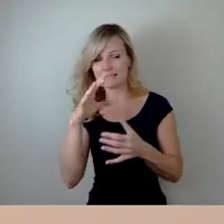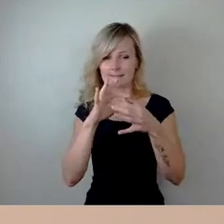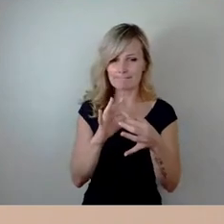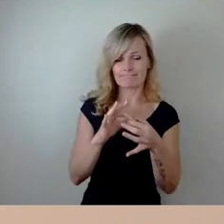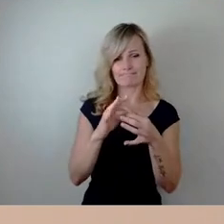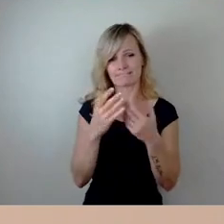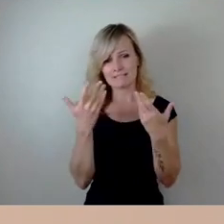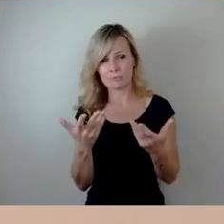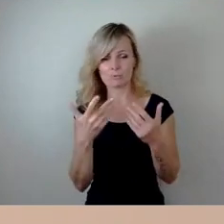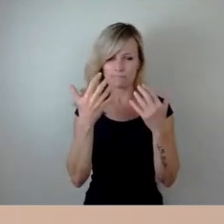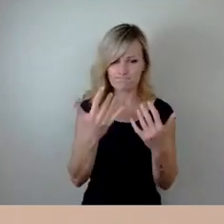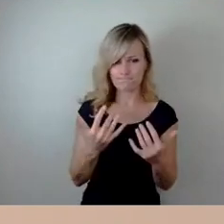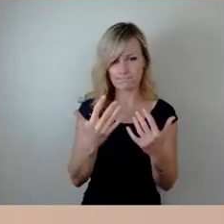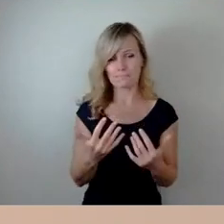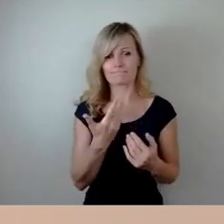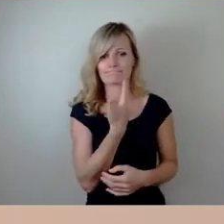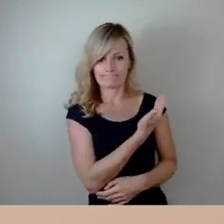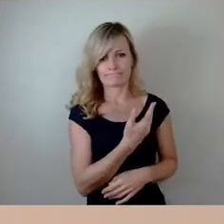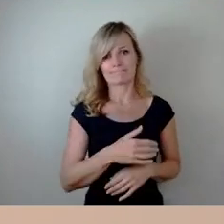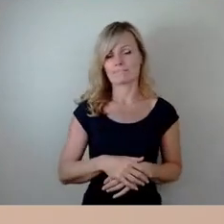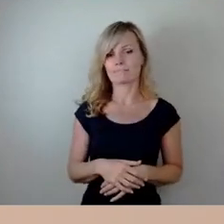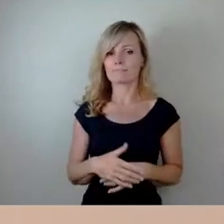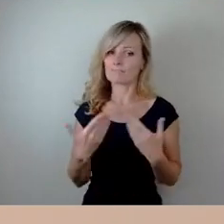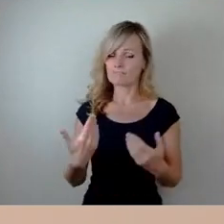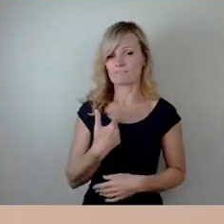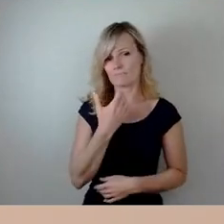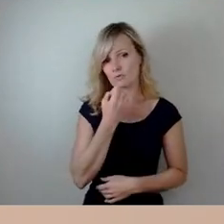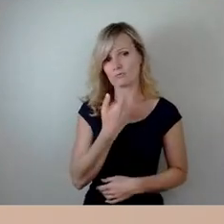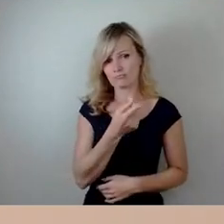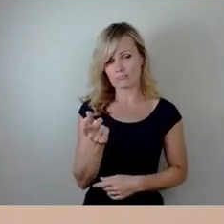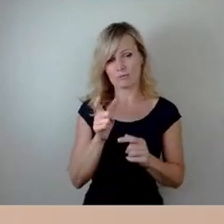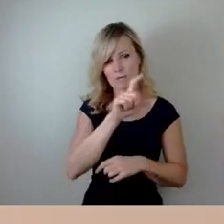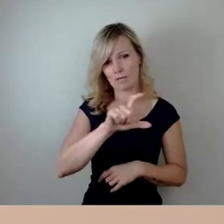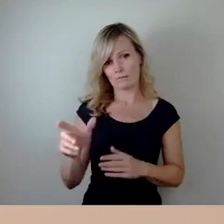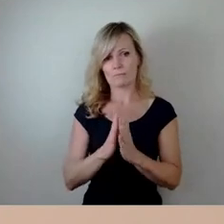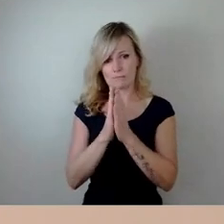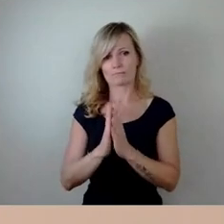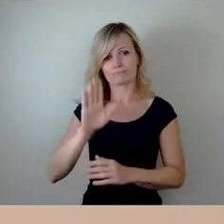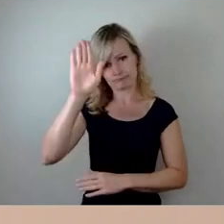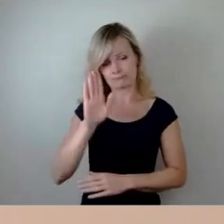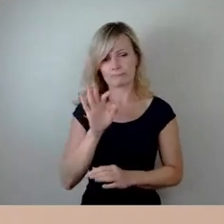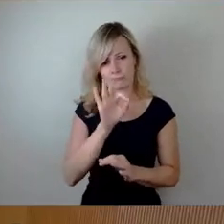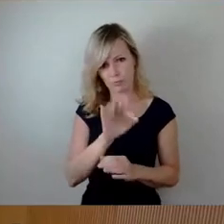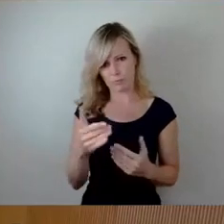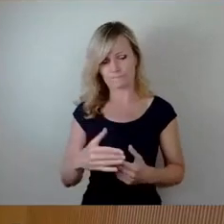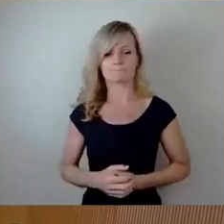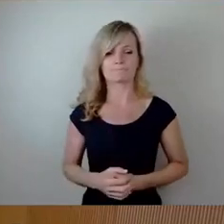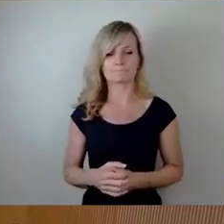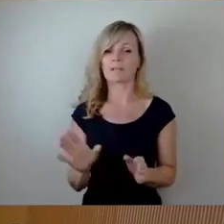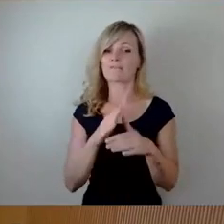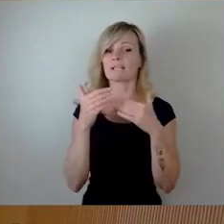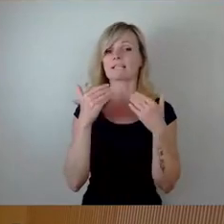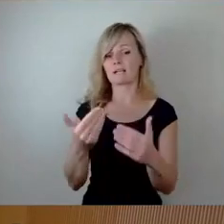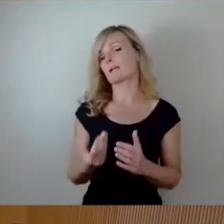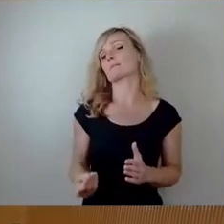bitte Sie heute um Votierung dieser Vorlage. Vielen Dank. So, vielen Dank für die Einbringung. Damit